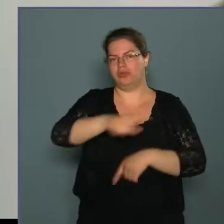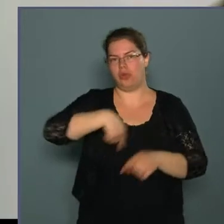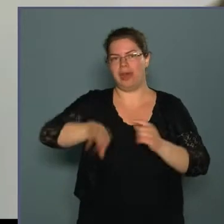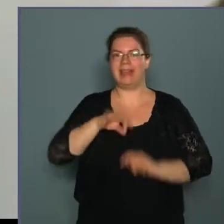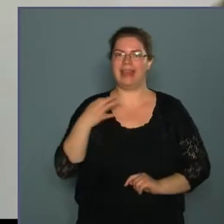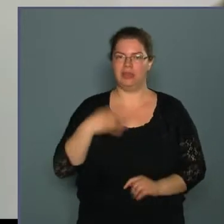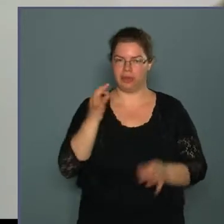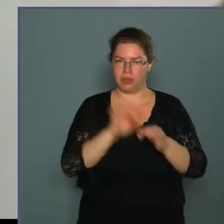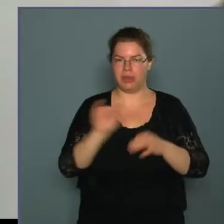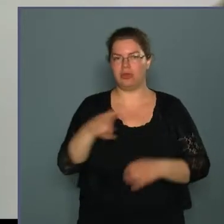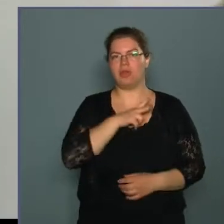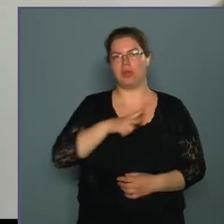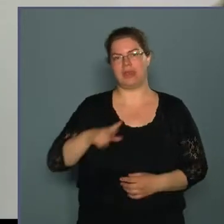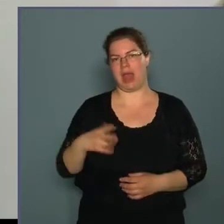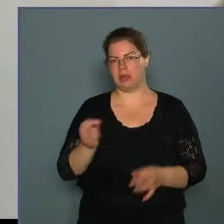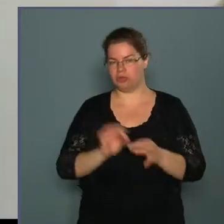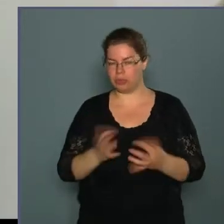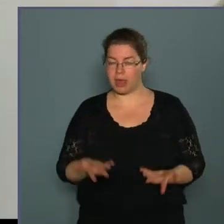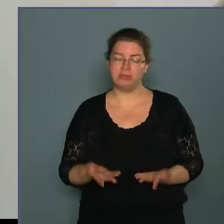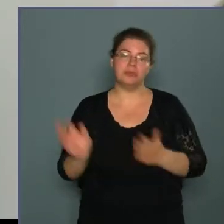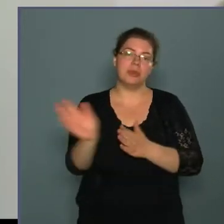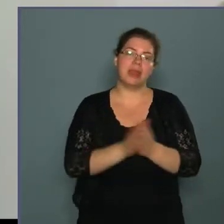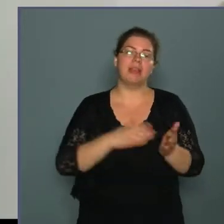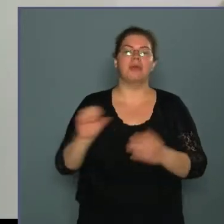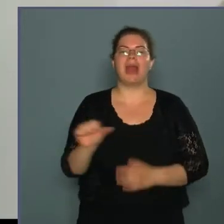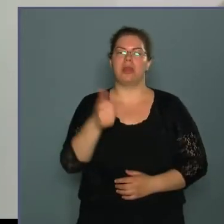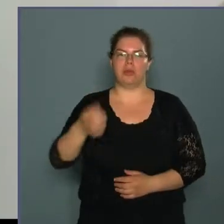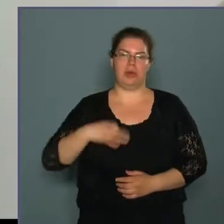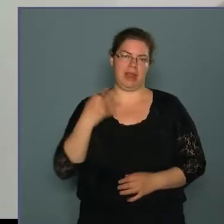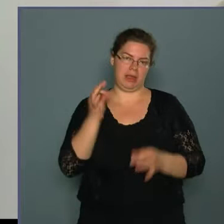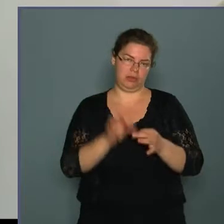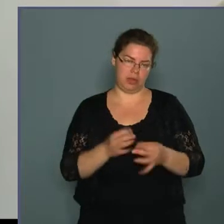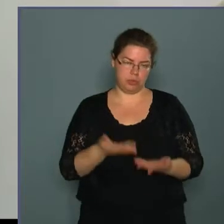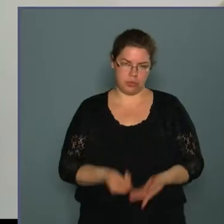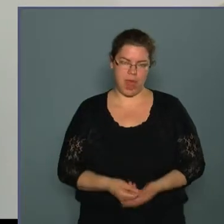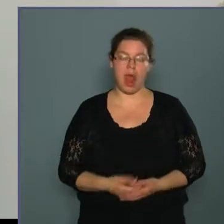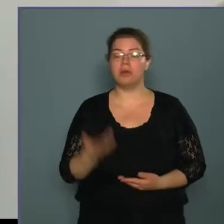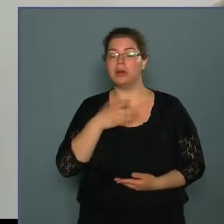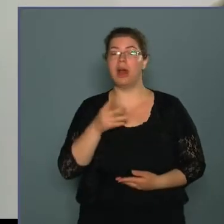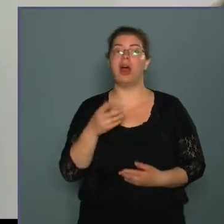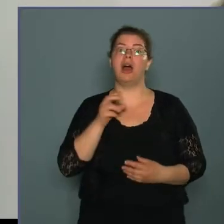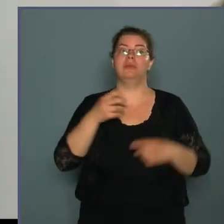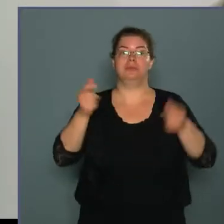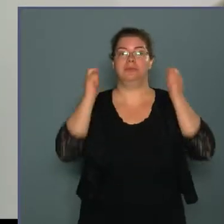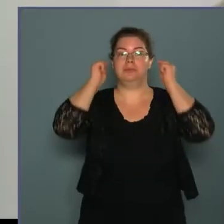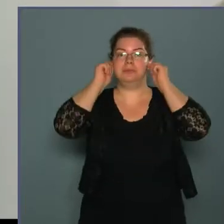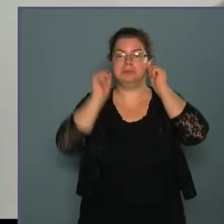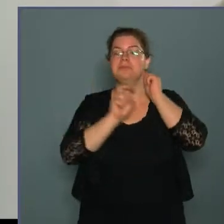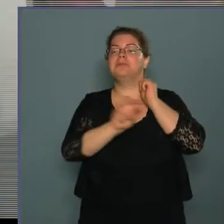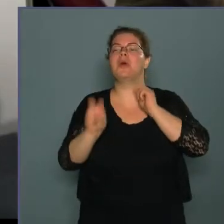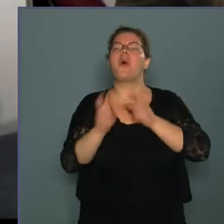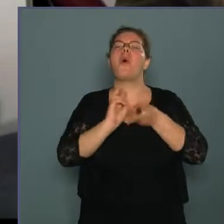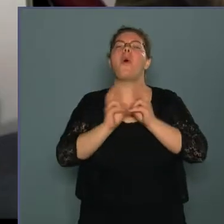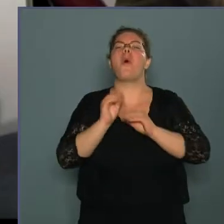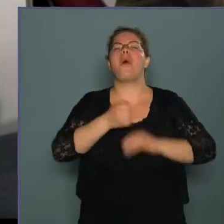egészségügy és a szociális ügyek. Szóval kezdjük először az egészségügyjel. Hogyha a sztetoszkopot föltesszük, akkor hogy